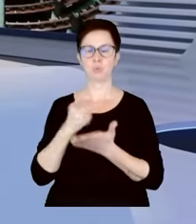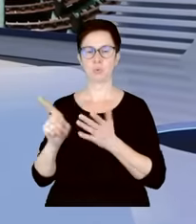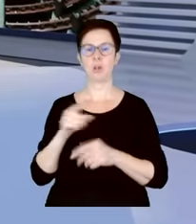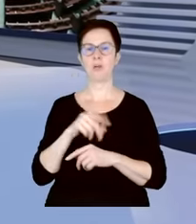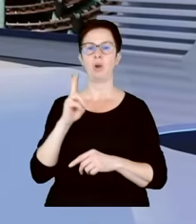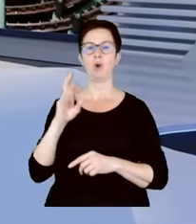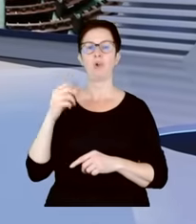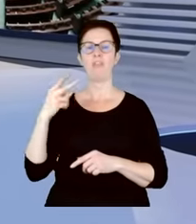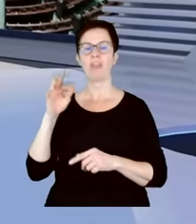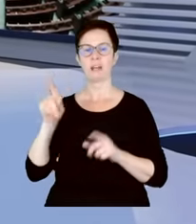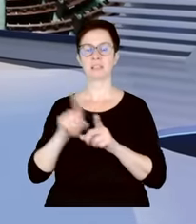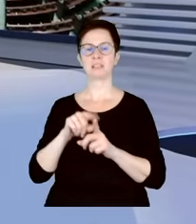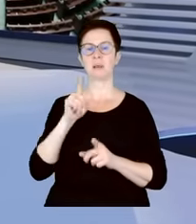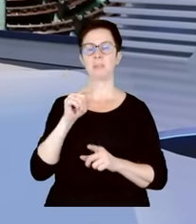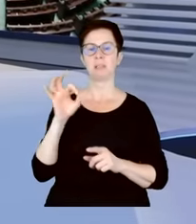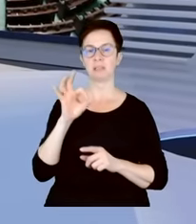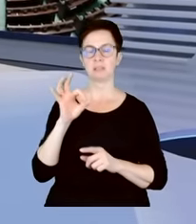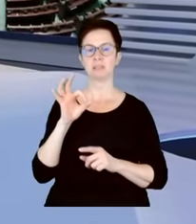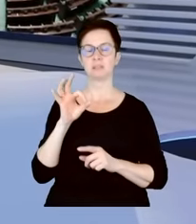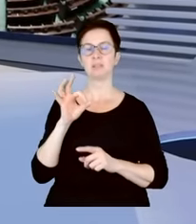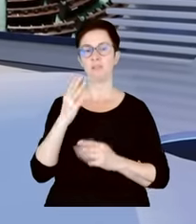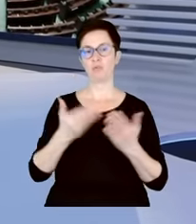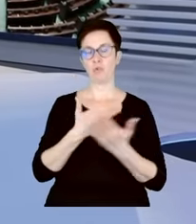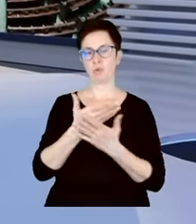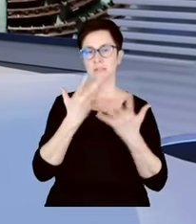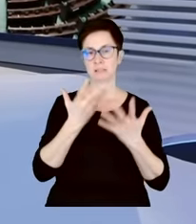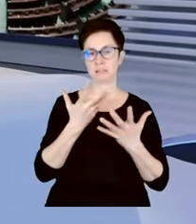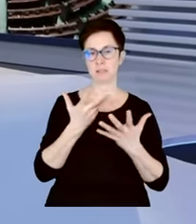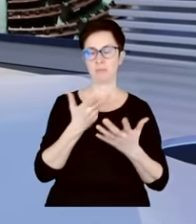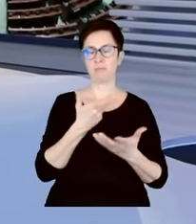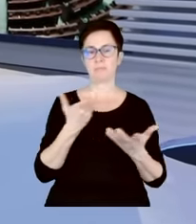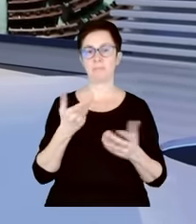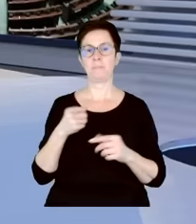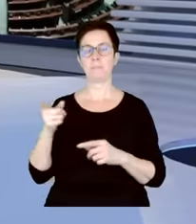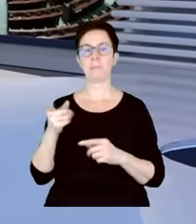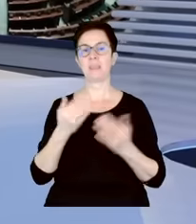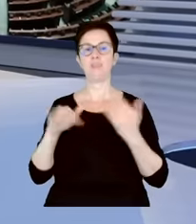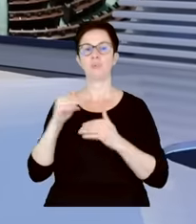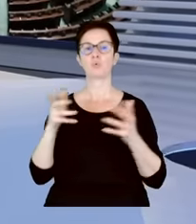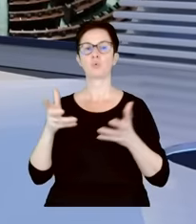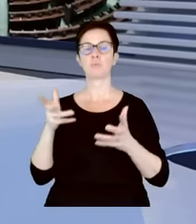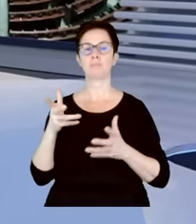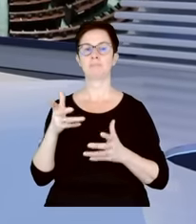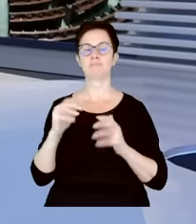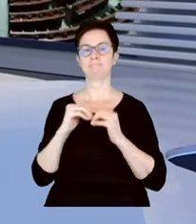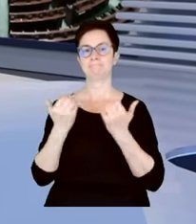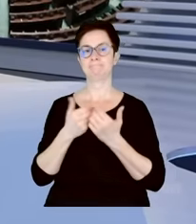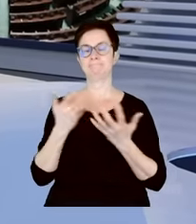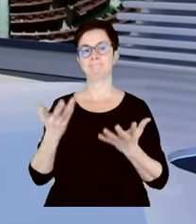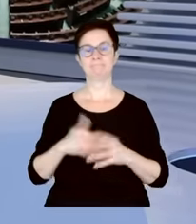poparły ten wniosek. Może zacznijmy od klubu, największego klubu parlamentarnego. Panie redaktorze, no przecież to było po prostu